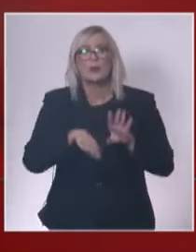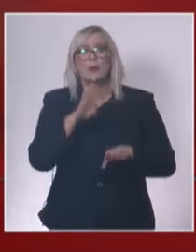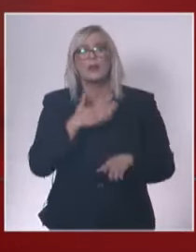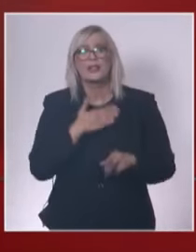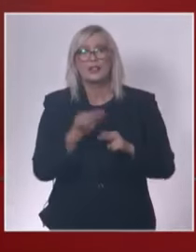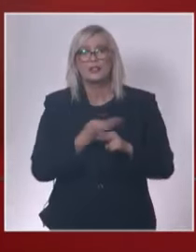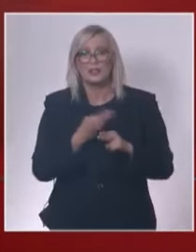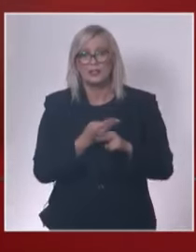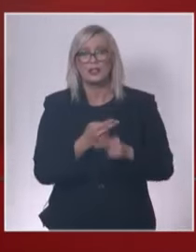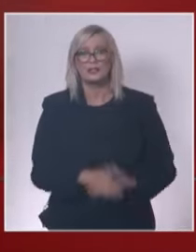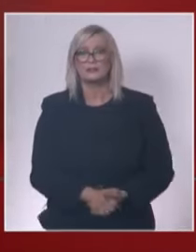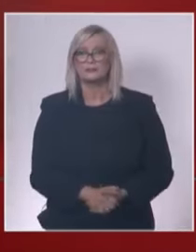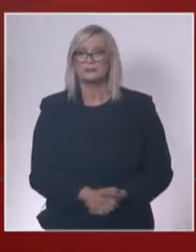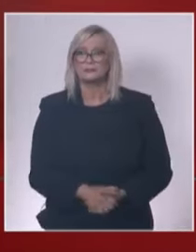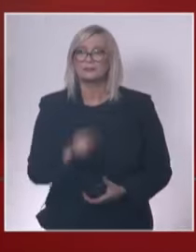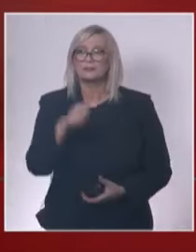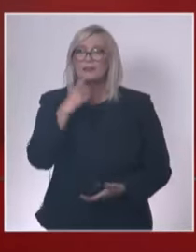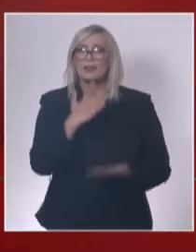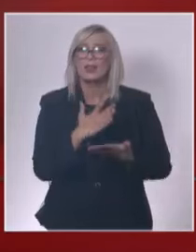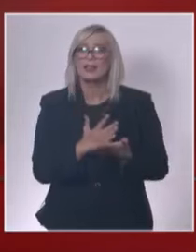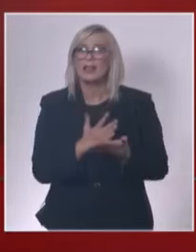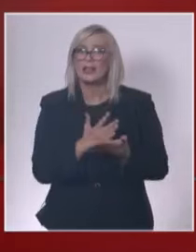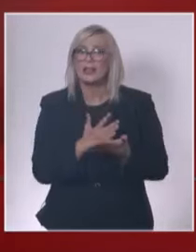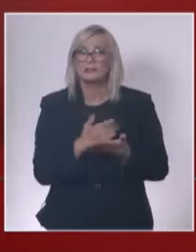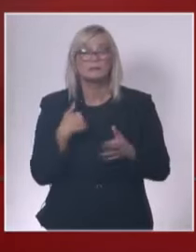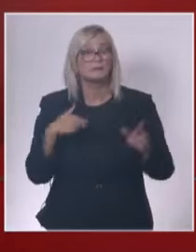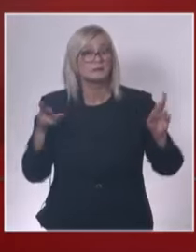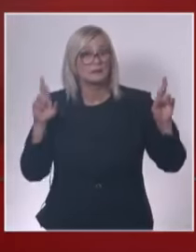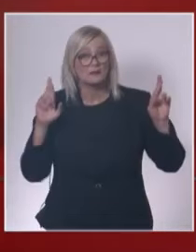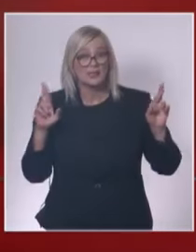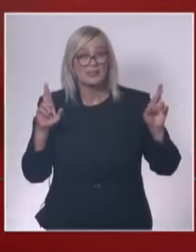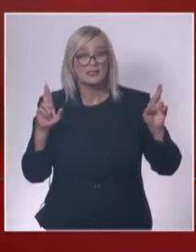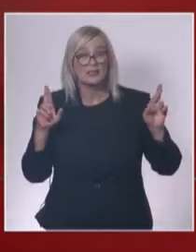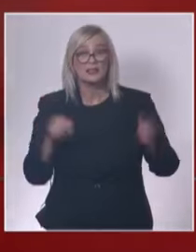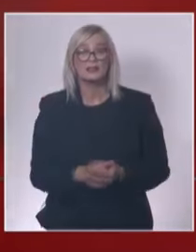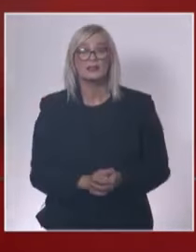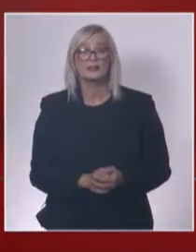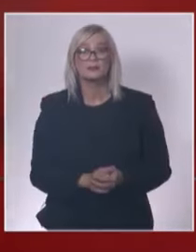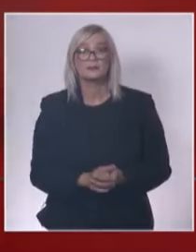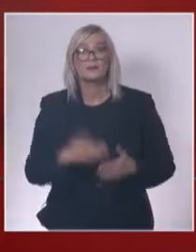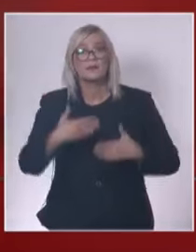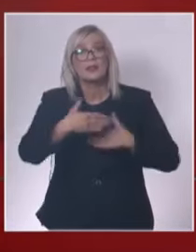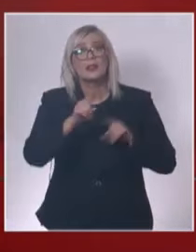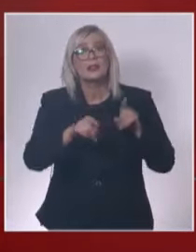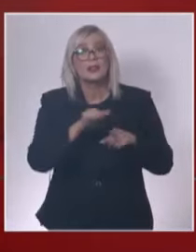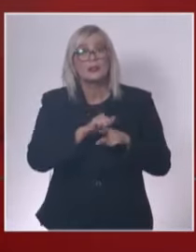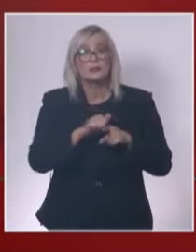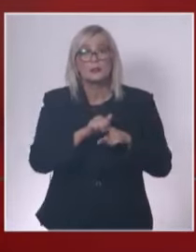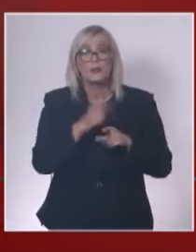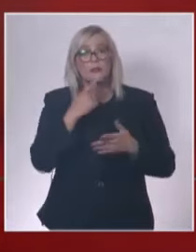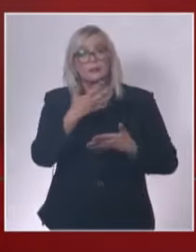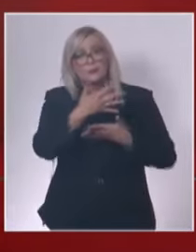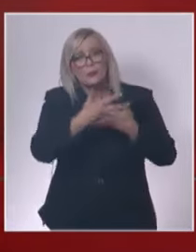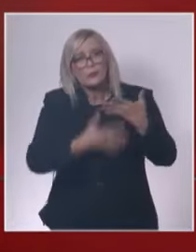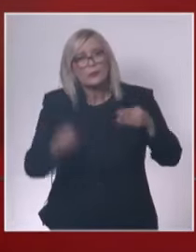држава. Брековме дека наскоро се надевам за следните неколку месеци да ја прошириме со